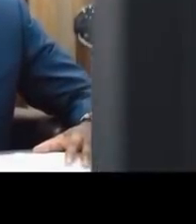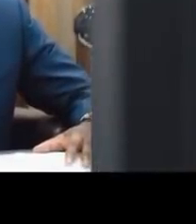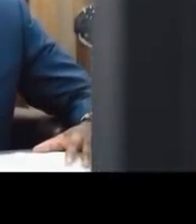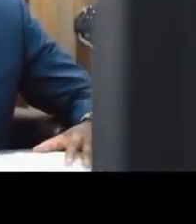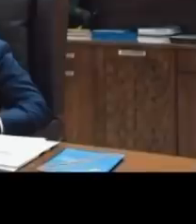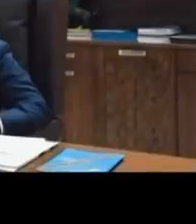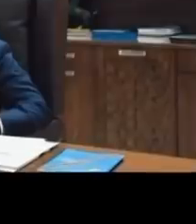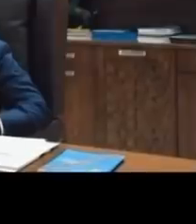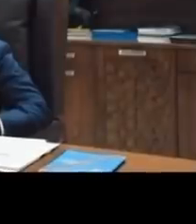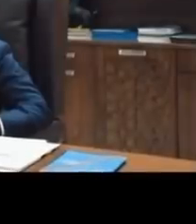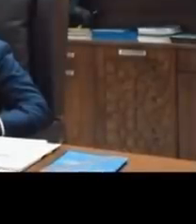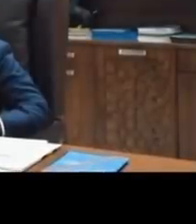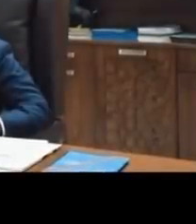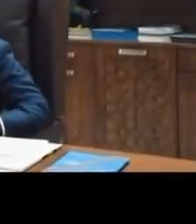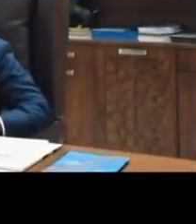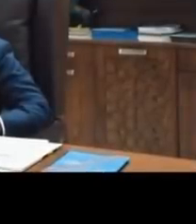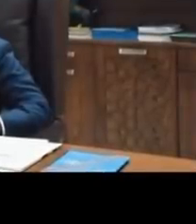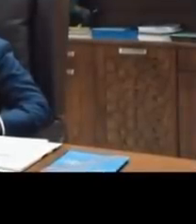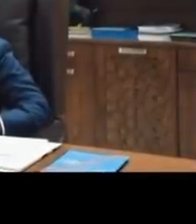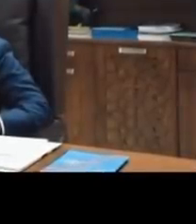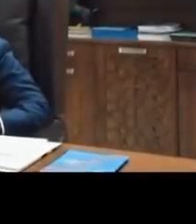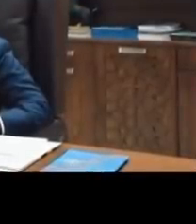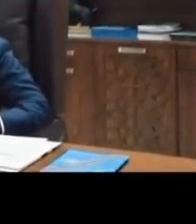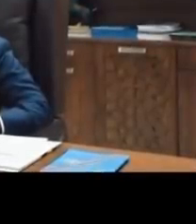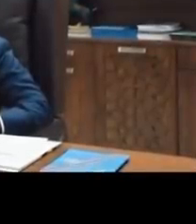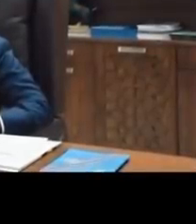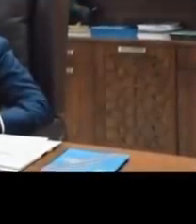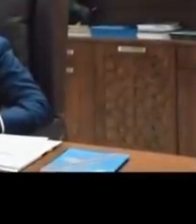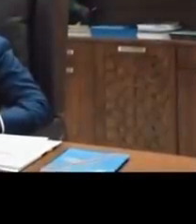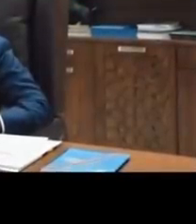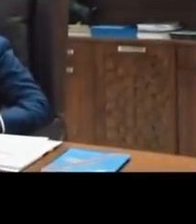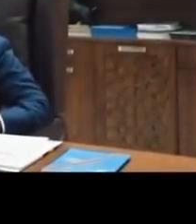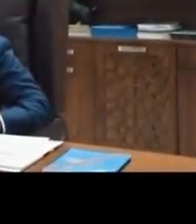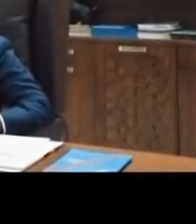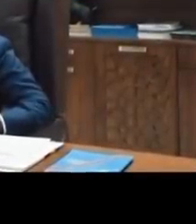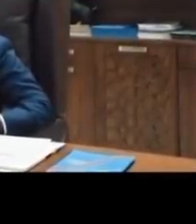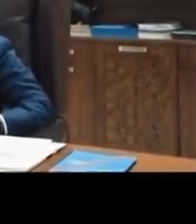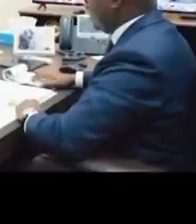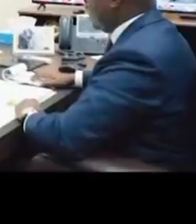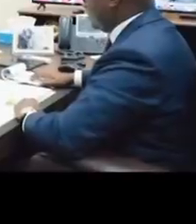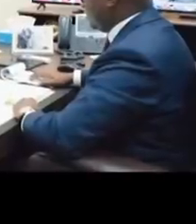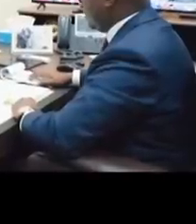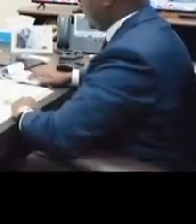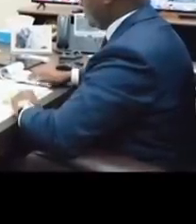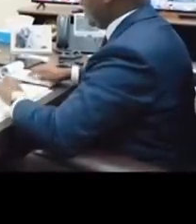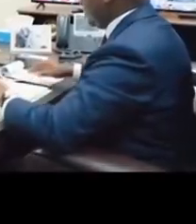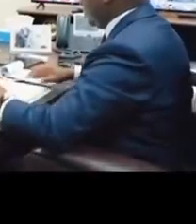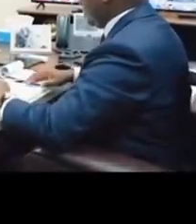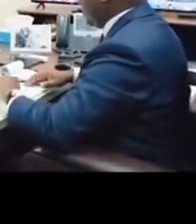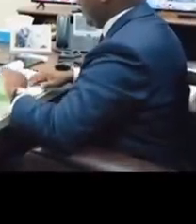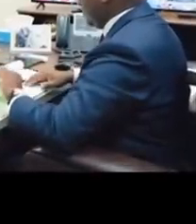effectuée dans les provinces de Litorie et du Nord-Tivou, à la tête d'une délégation de 9 membres du gouvernement,